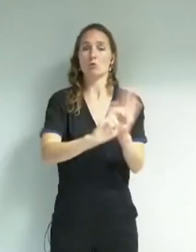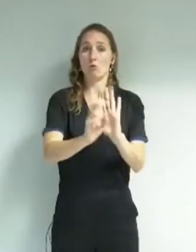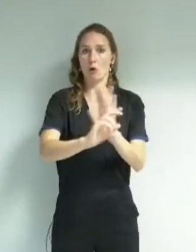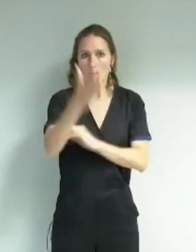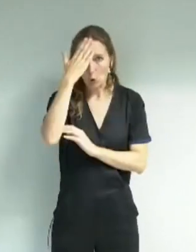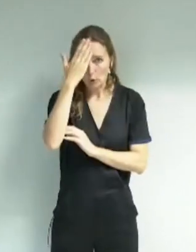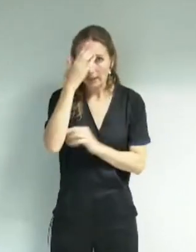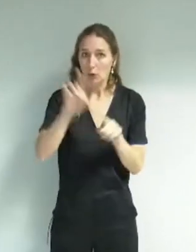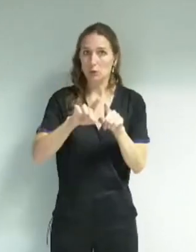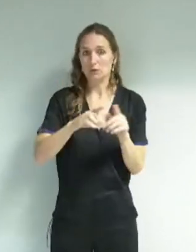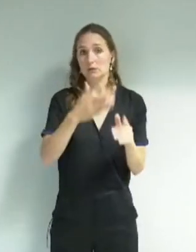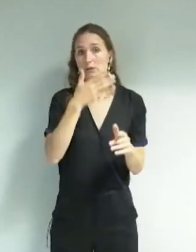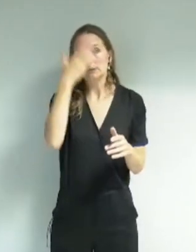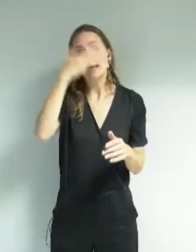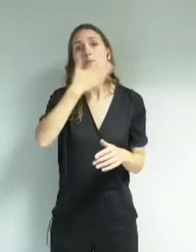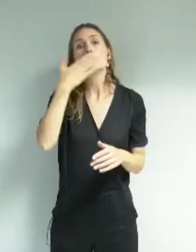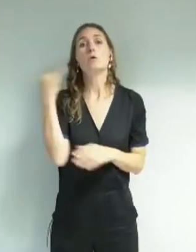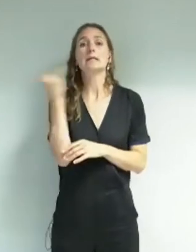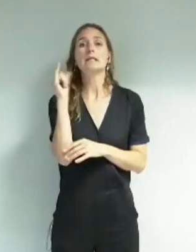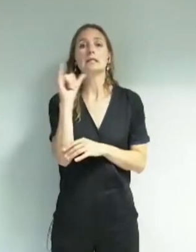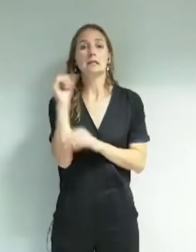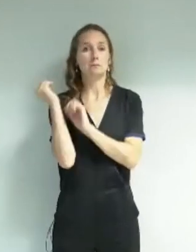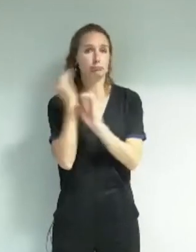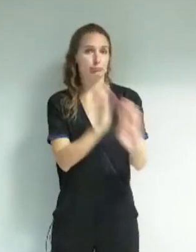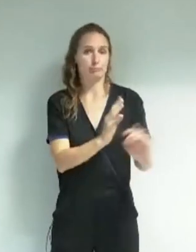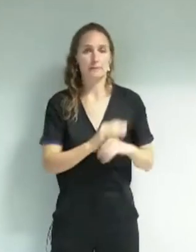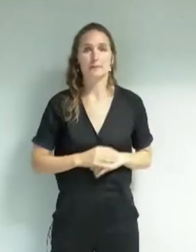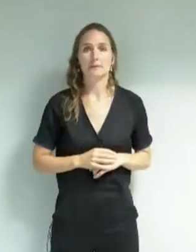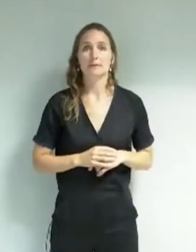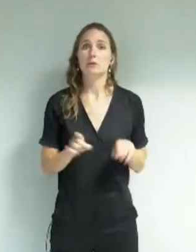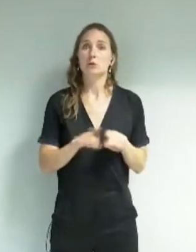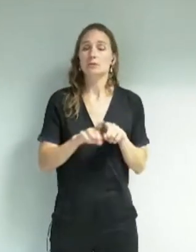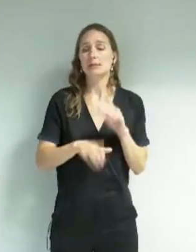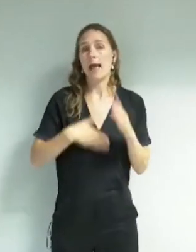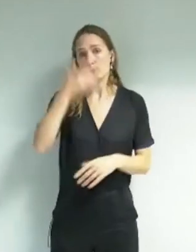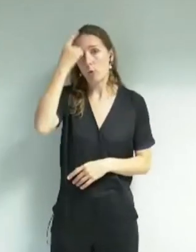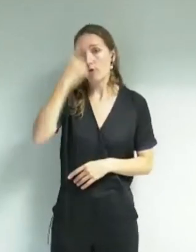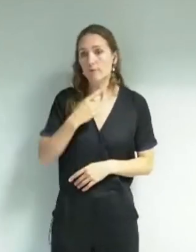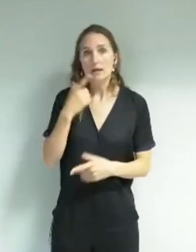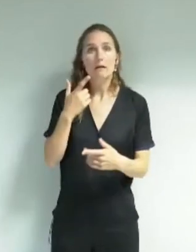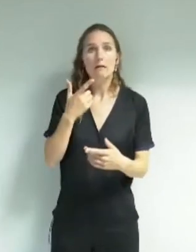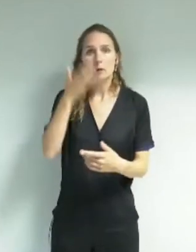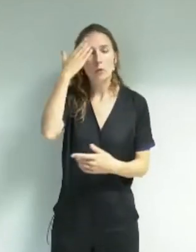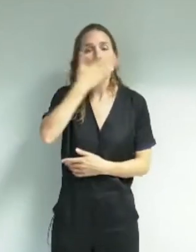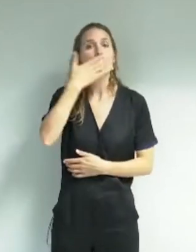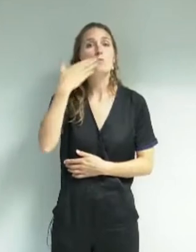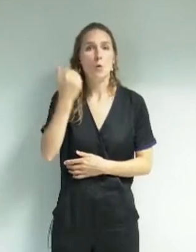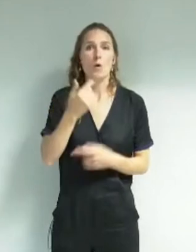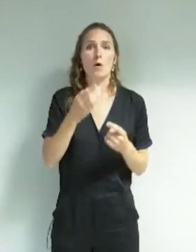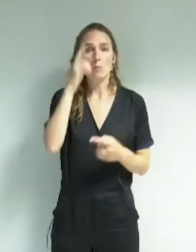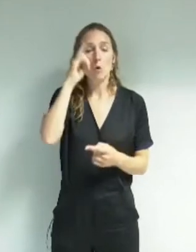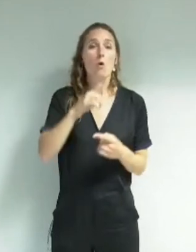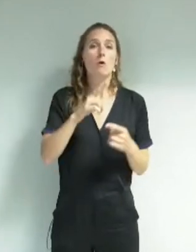données indiqueraient l'âge et la commune ou le secteur d'habitation des usagers et usagères pour la partie rendue publique et une autre partie